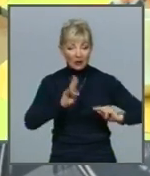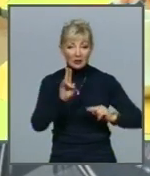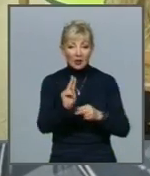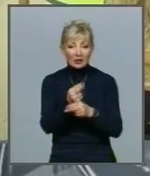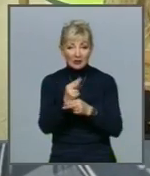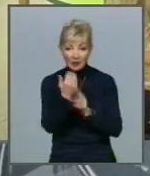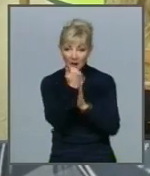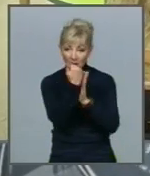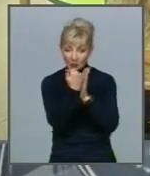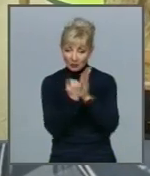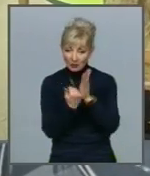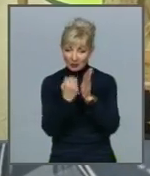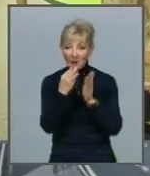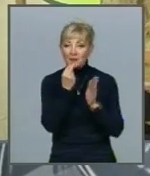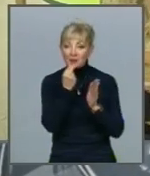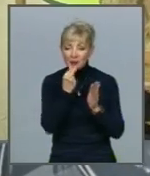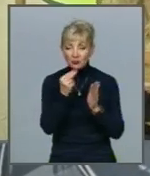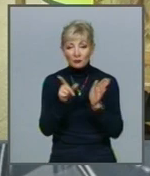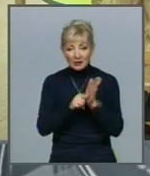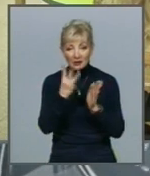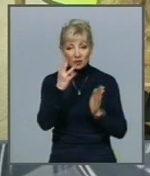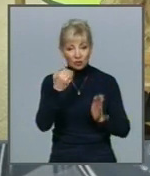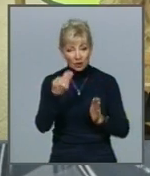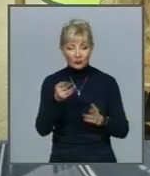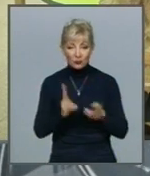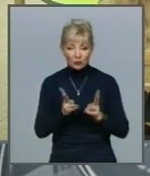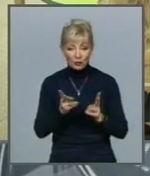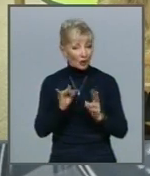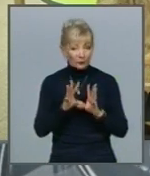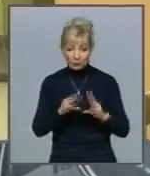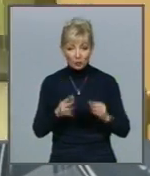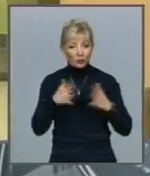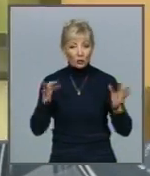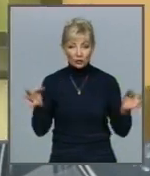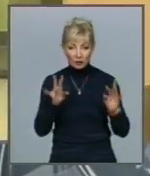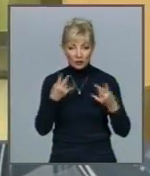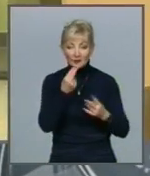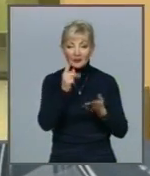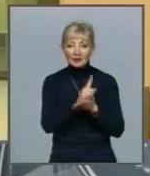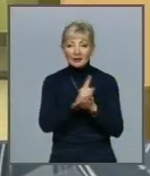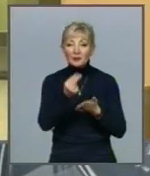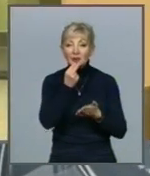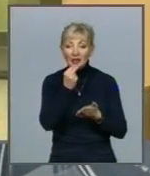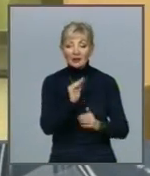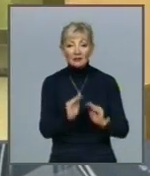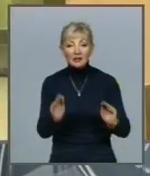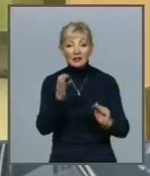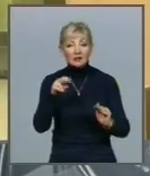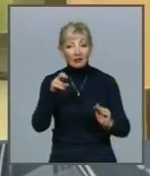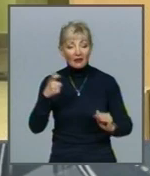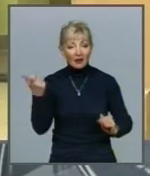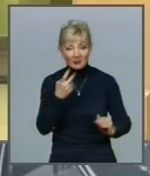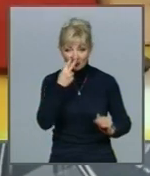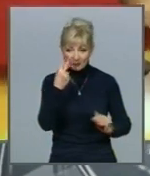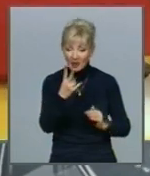меню разом з шеф-кухарем І все, більше нічого не потрібно Дієтичне харчування у дитячих садочках Харкова передбачає не